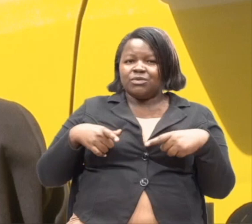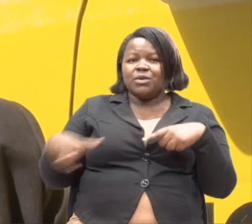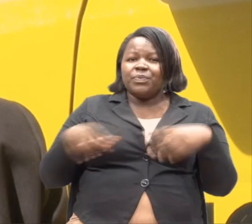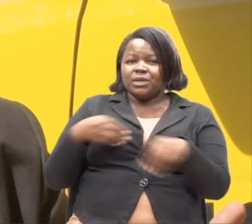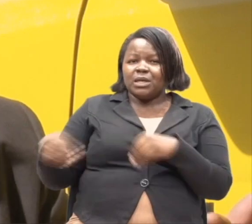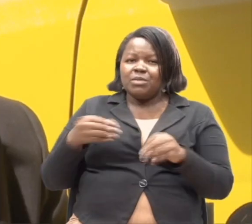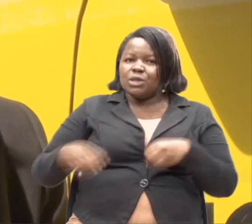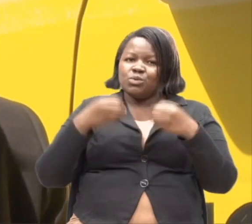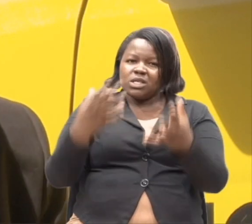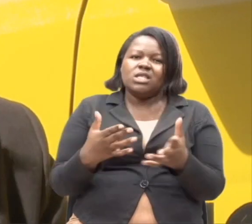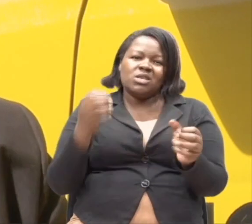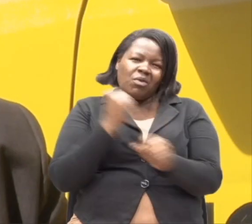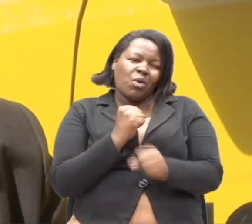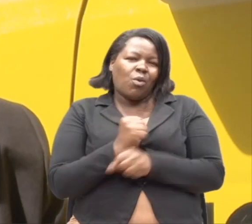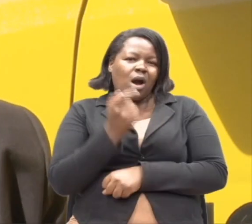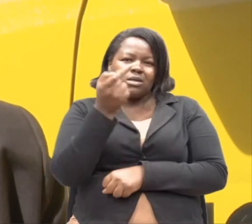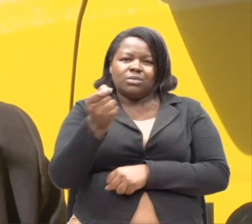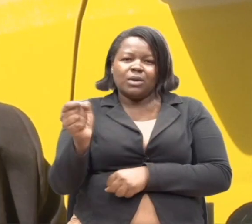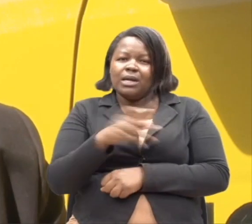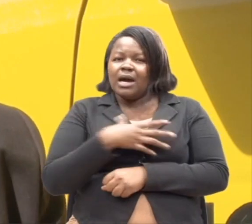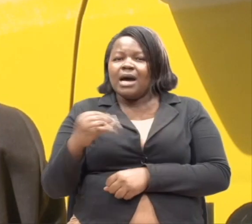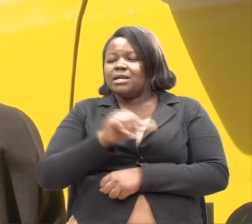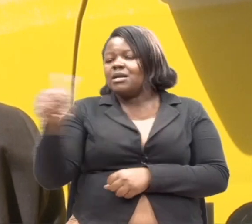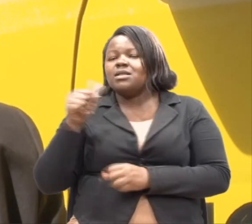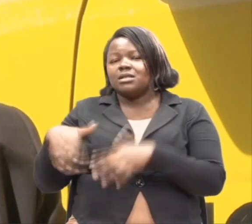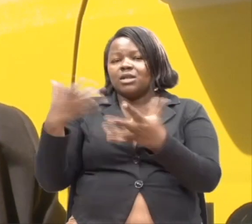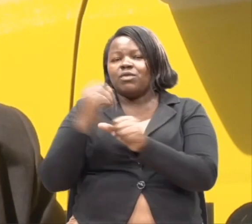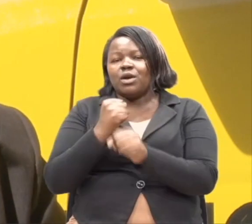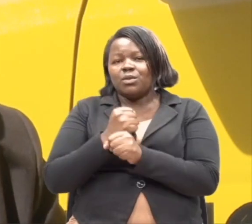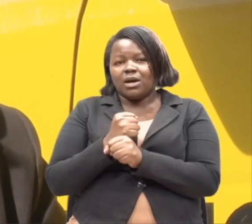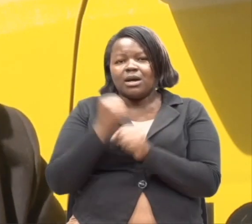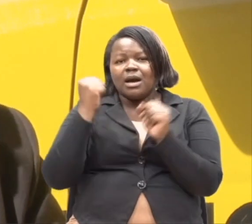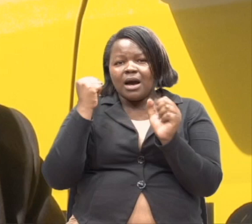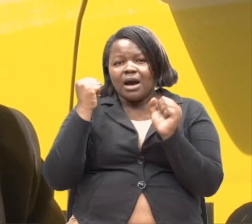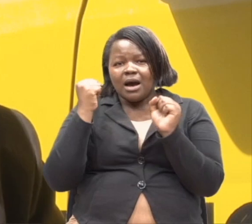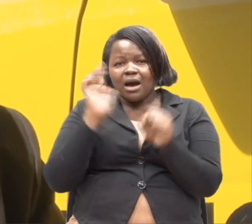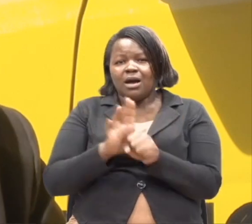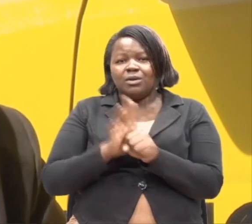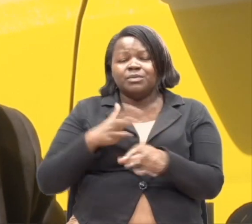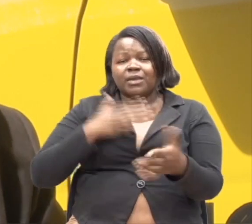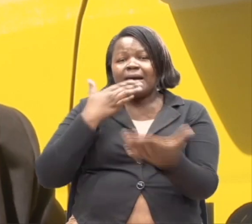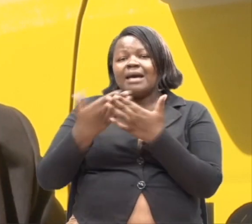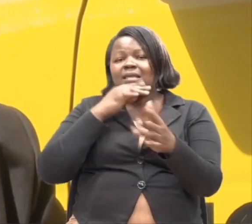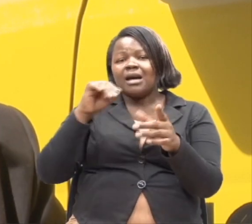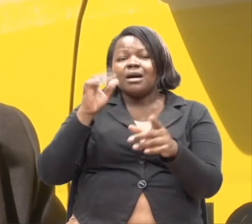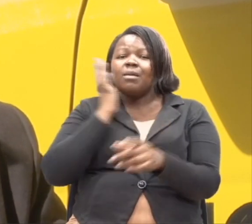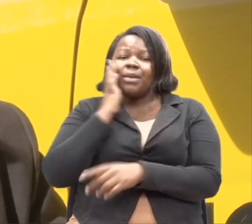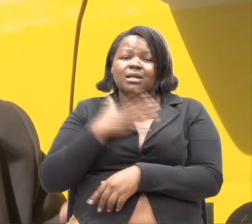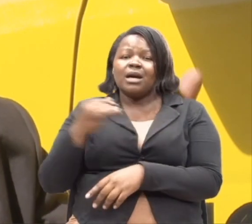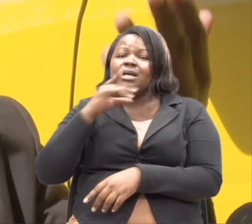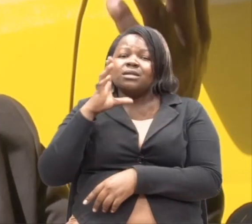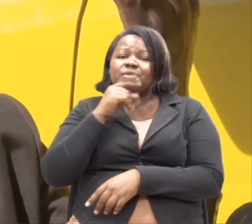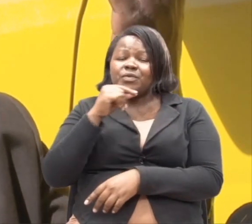utapewa kazi kidogo katika nyumba wale wengine wakipewa. Na shukuru mamangu na na shukuru babangu. Ya kwamba, nilipo kuwa